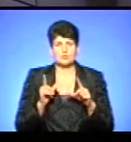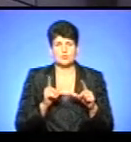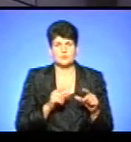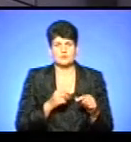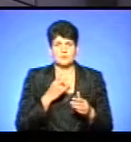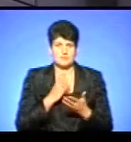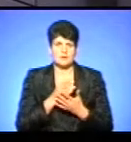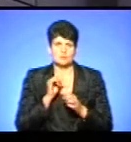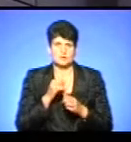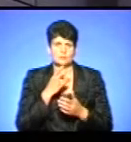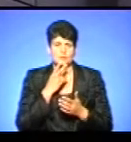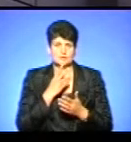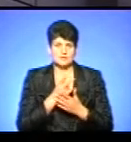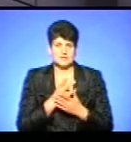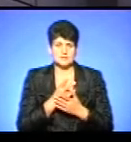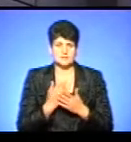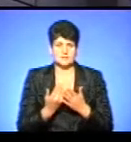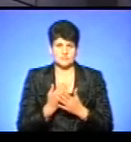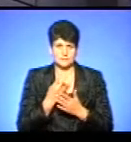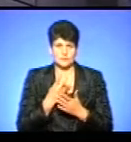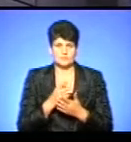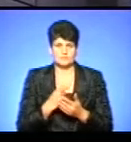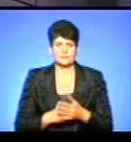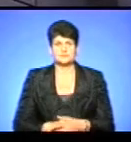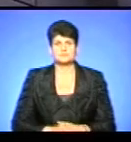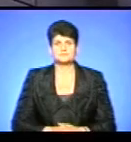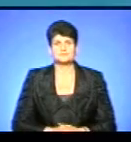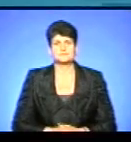шлях, ми маємо можливість переглянути зараз у сюжеті, а тоді повернемося у студію.